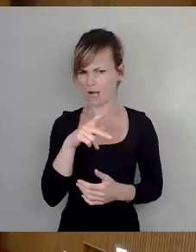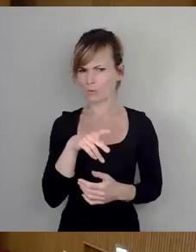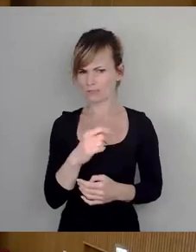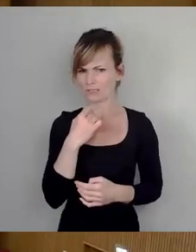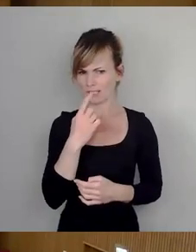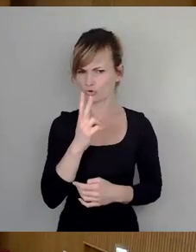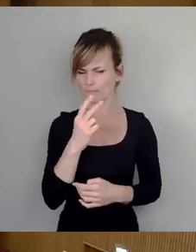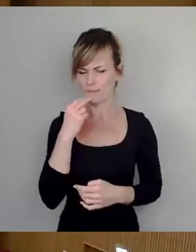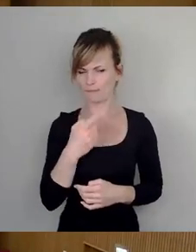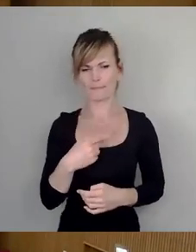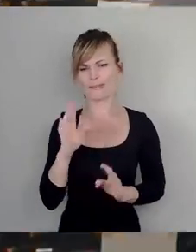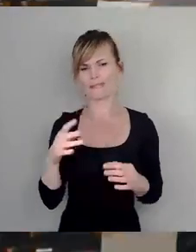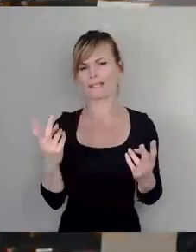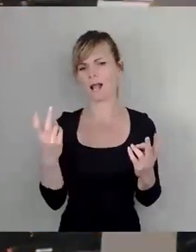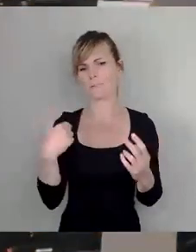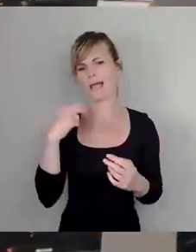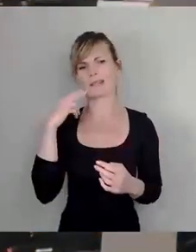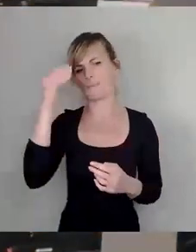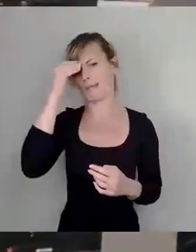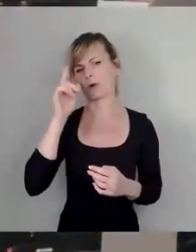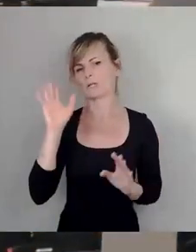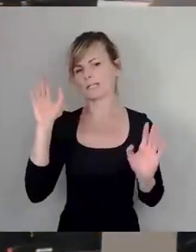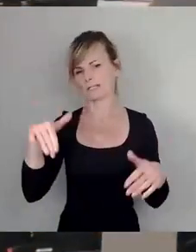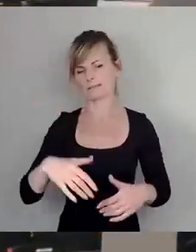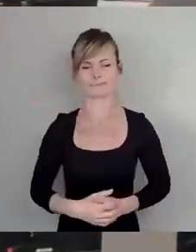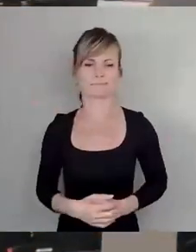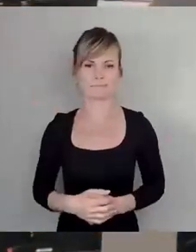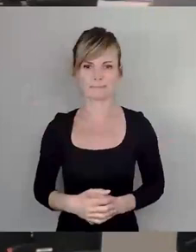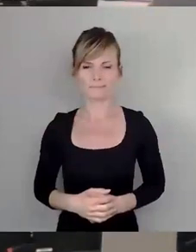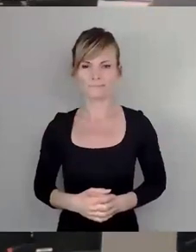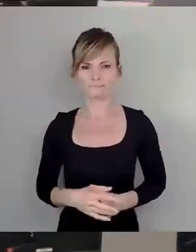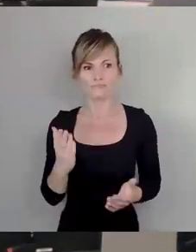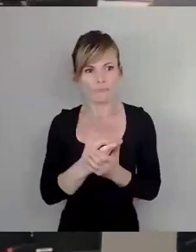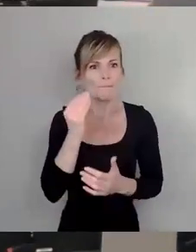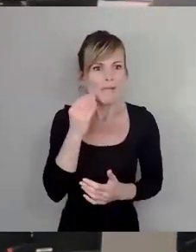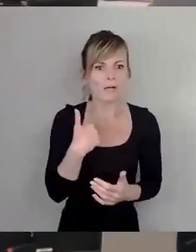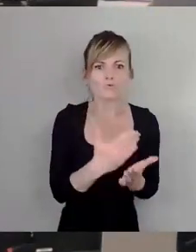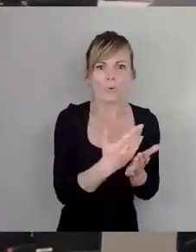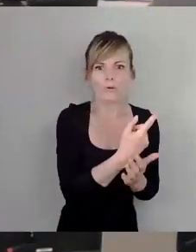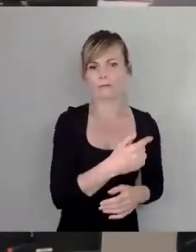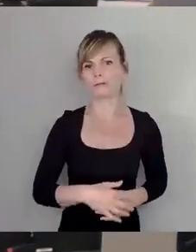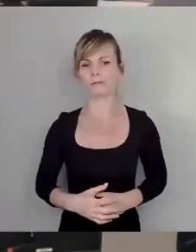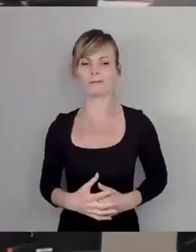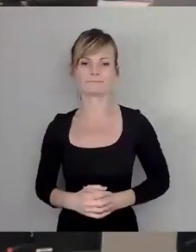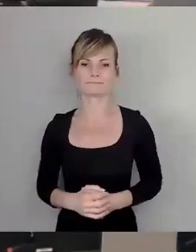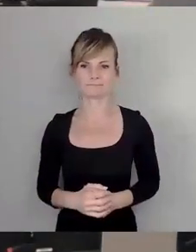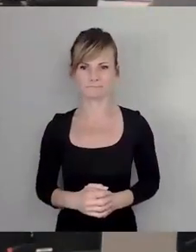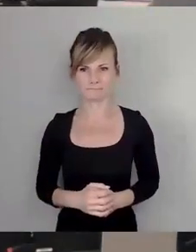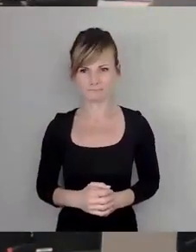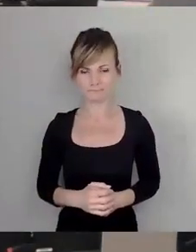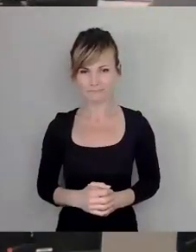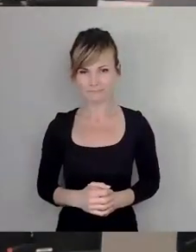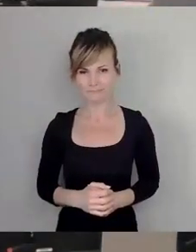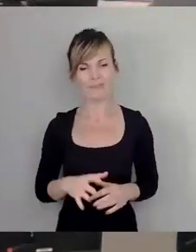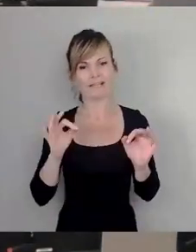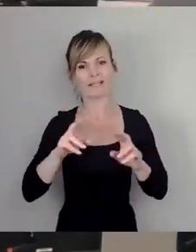Jetzt ist es auch egal, ob man sich meinen Namen noch merkt. Ja, ich habe ihn gemerkt. Also, sehr geehrter Herr